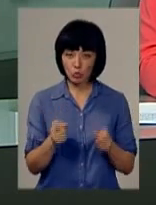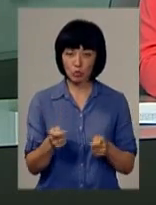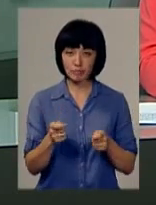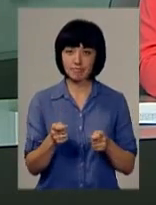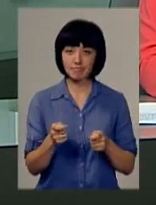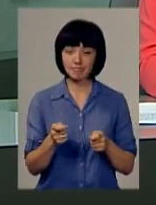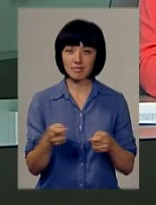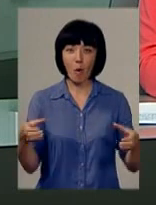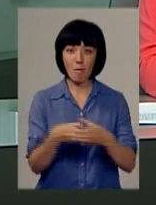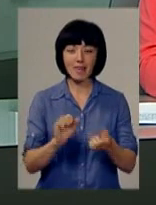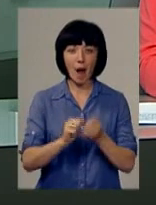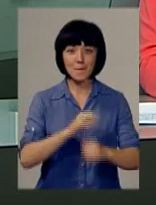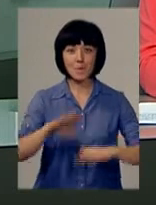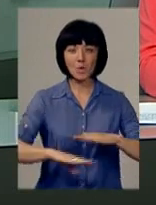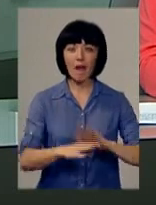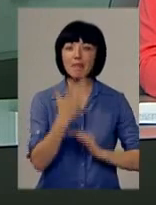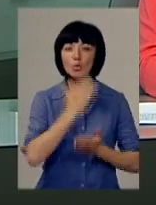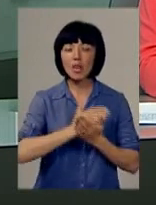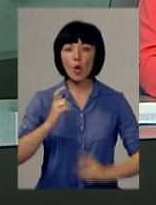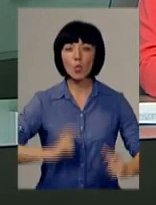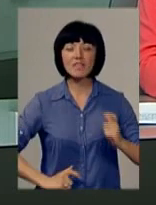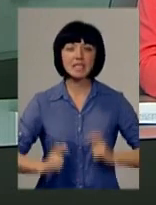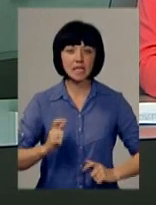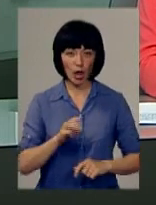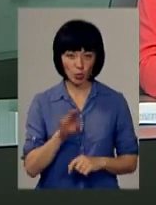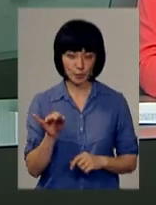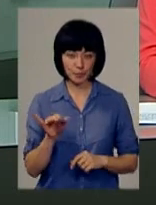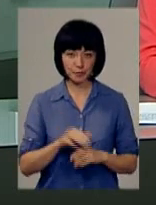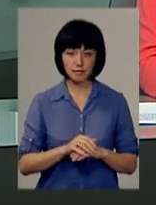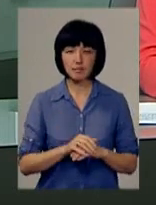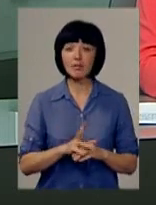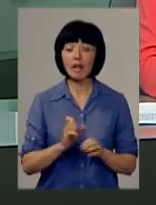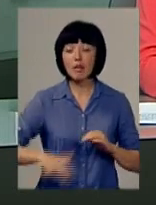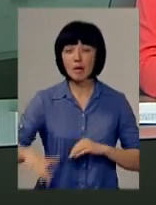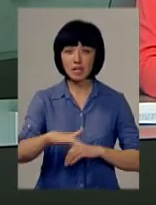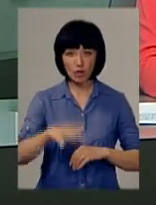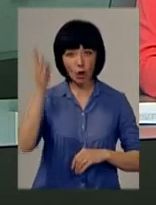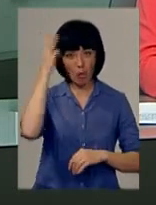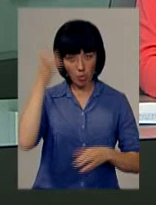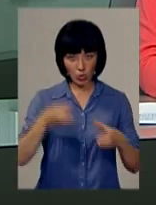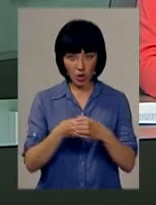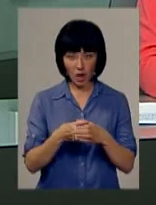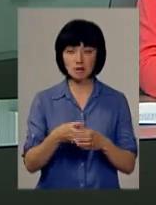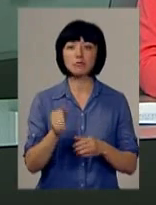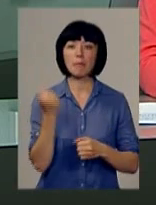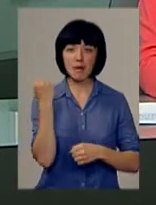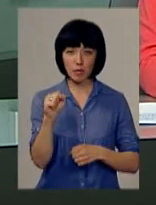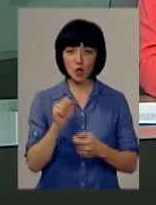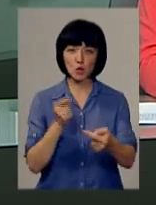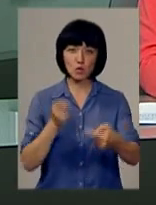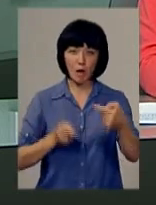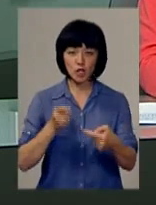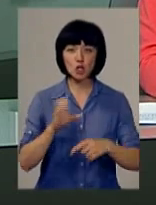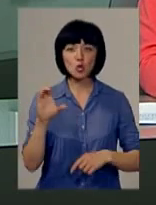принесли вихованці Кам'янець-Подільського національного університету імені Івана Огієнка. На майданчику Подоляне обіграли досвідчених суперників із